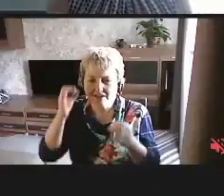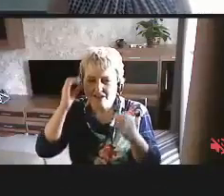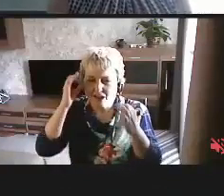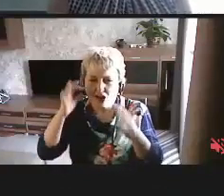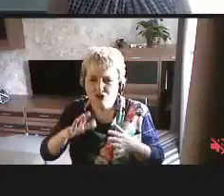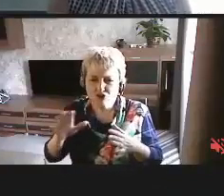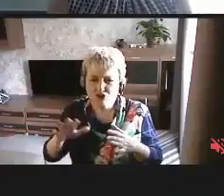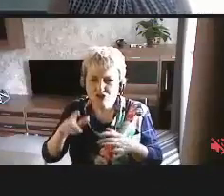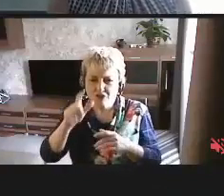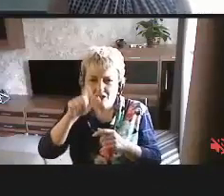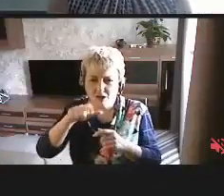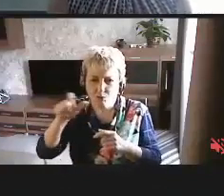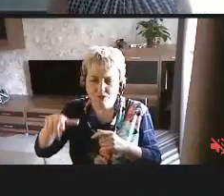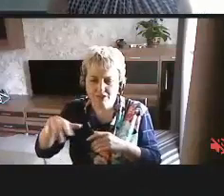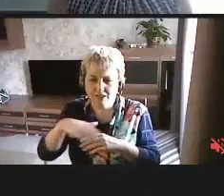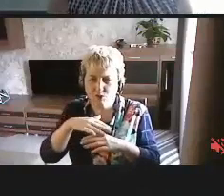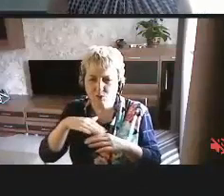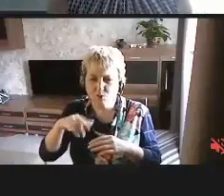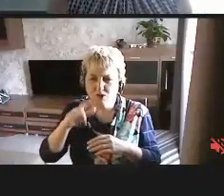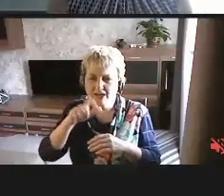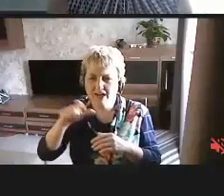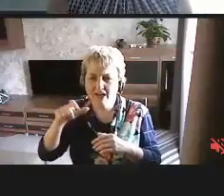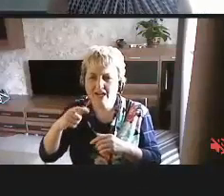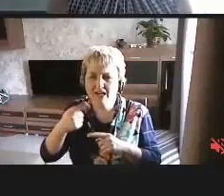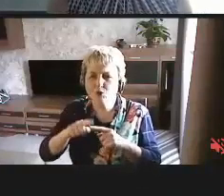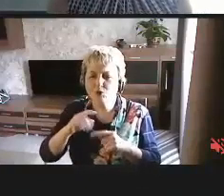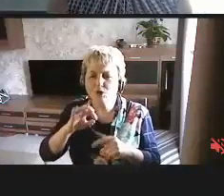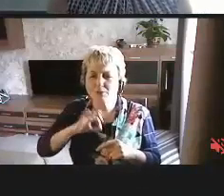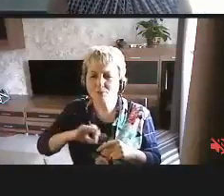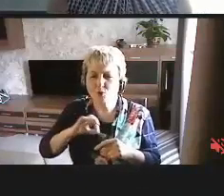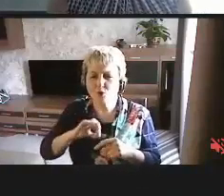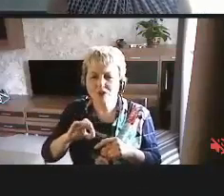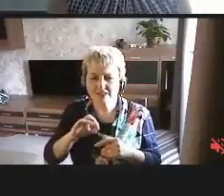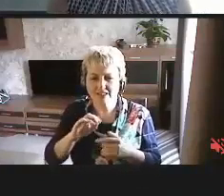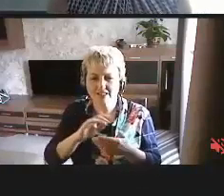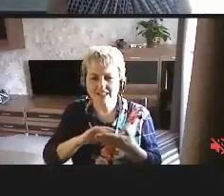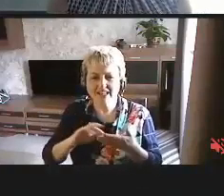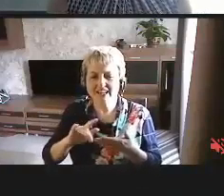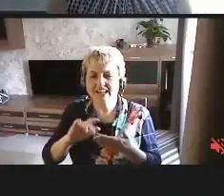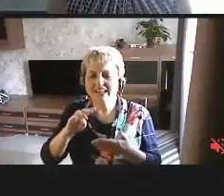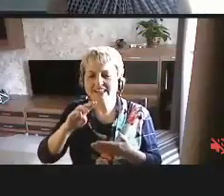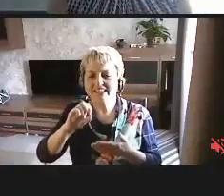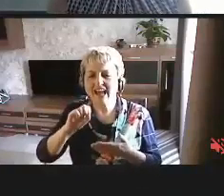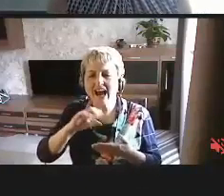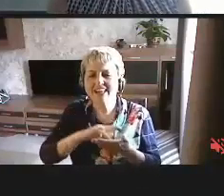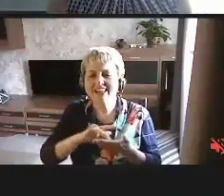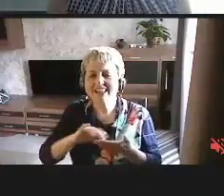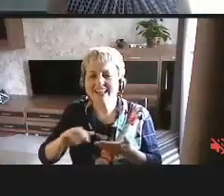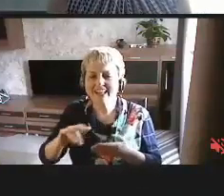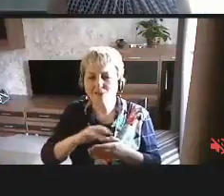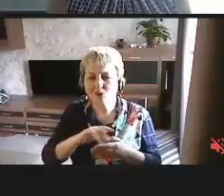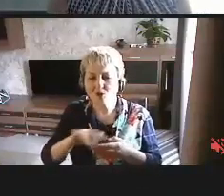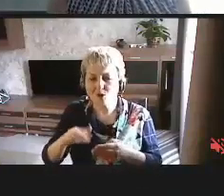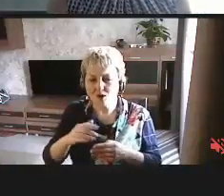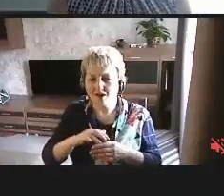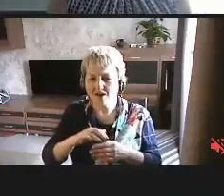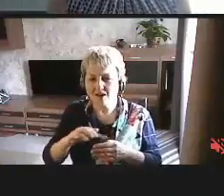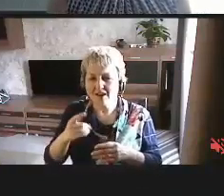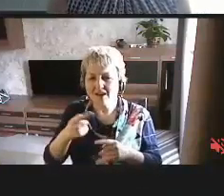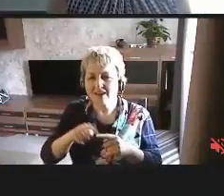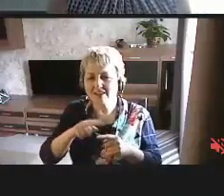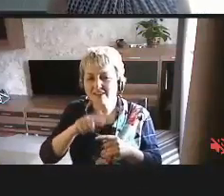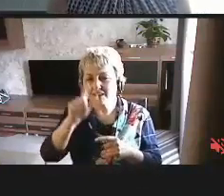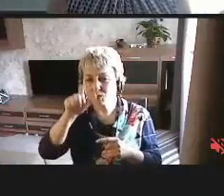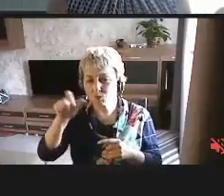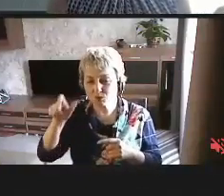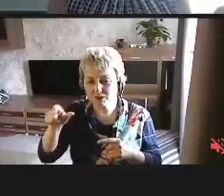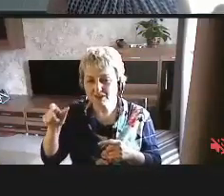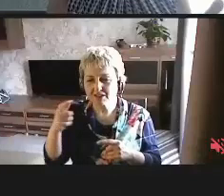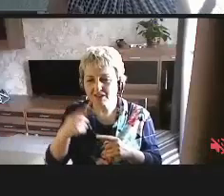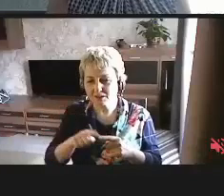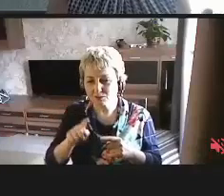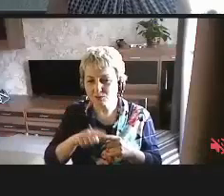аудитория, которая пользуется тактильной разметкой. Это, например, люди, которые,